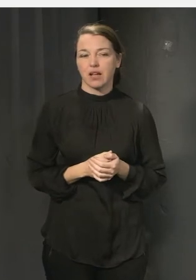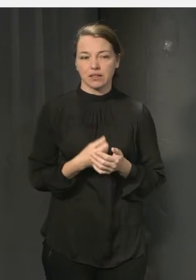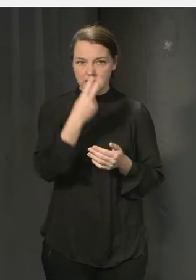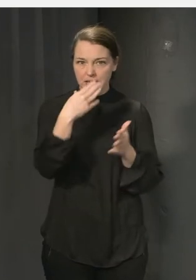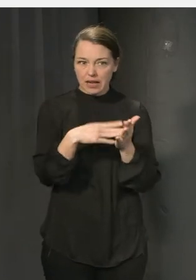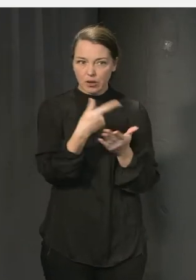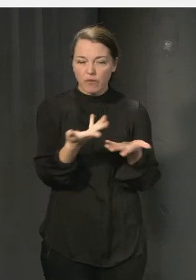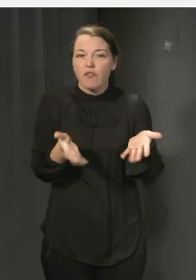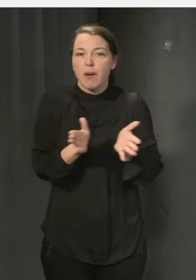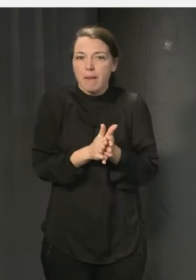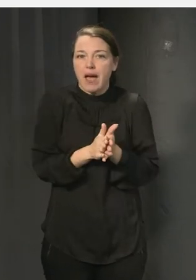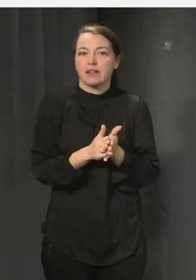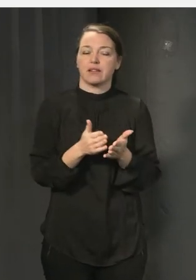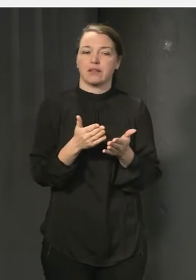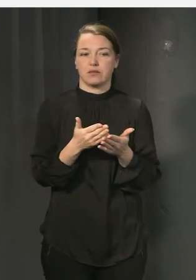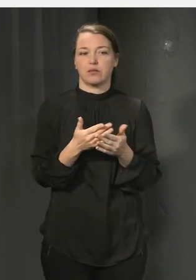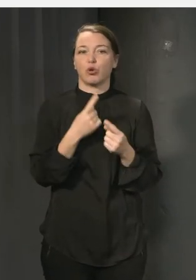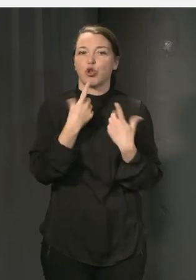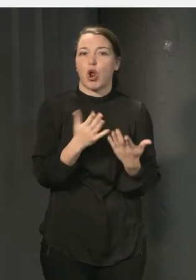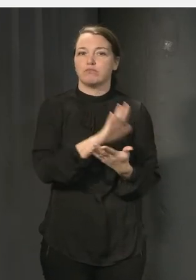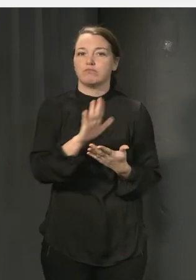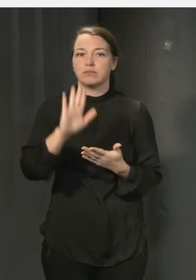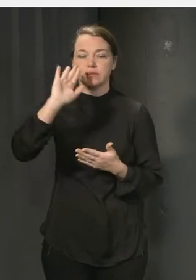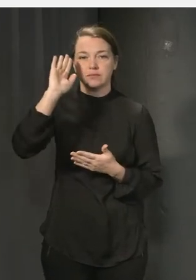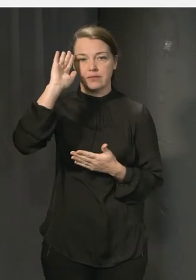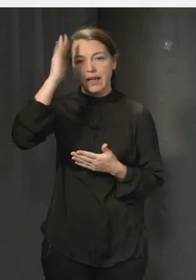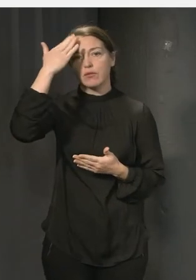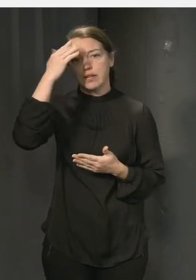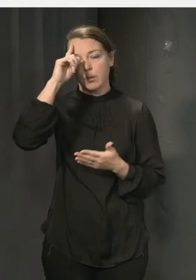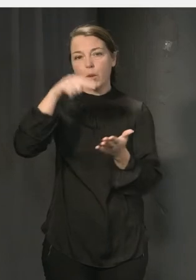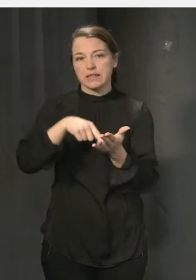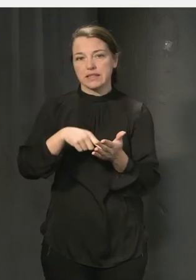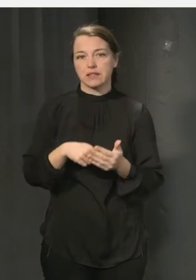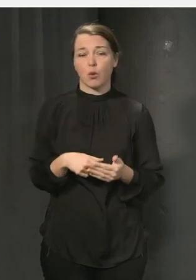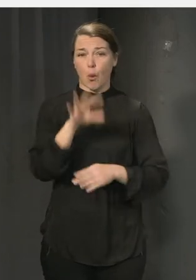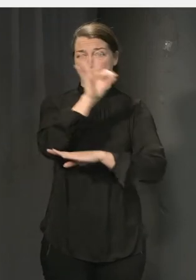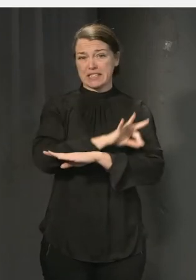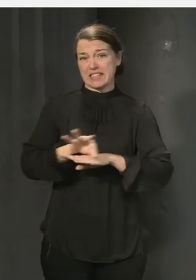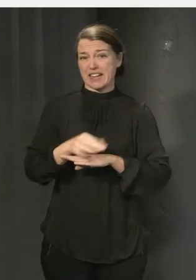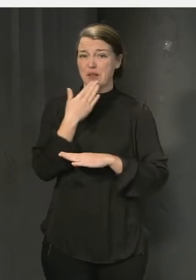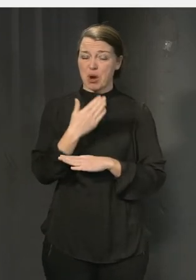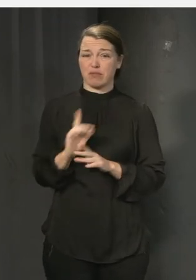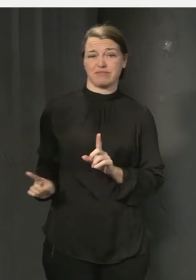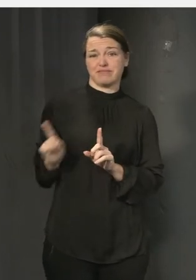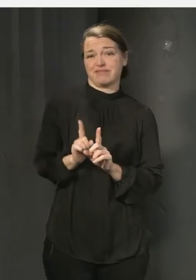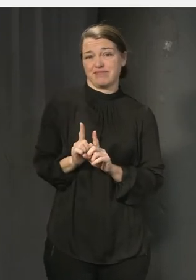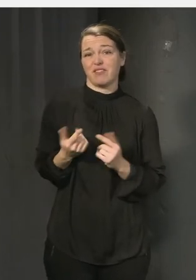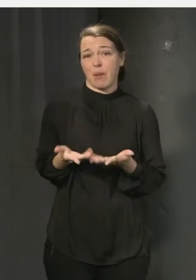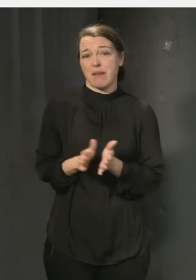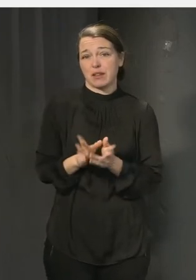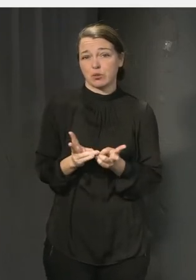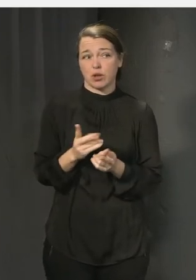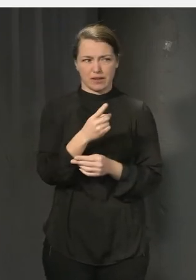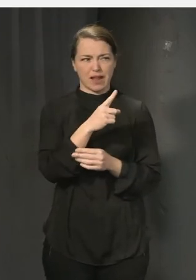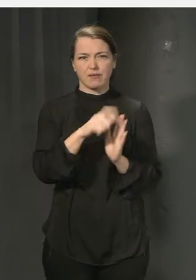utformar skolans miljöer. Sen är det ju bra då om man har med sig en arkitekt, vilket jag fick intrycket av i den här